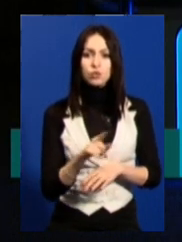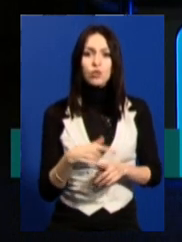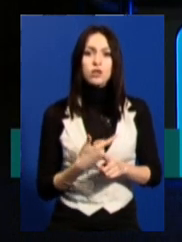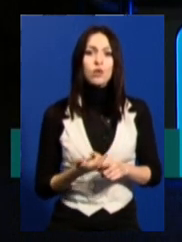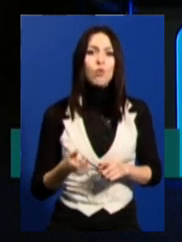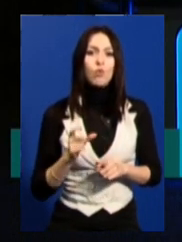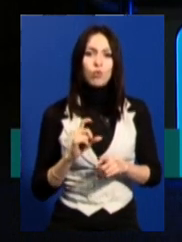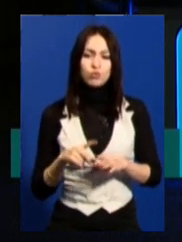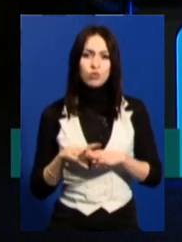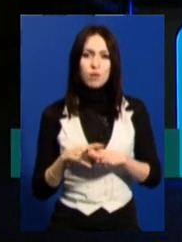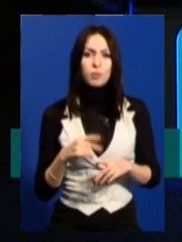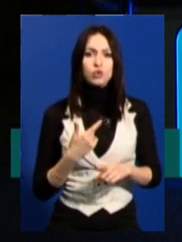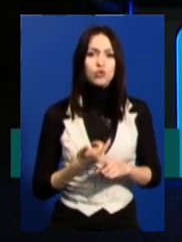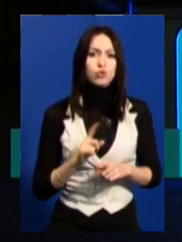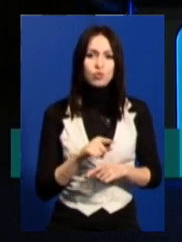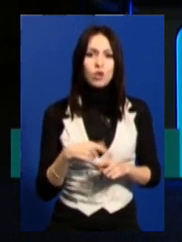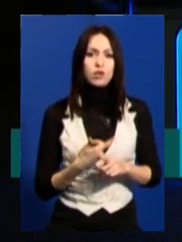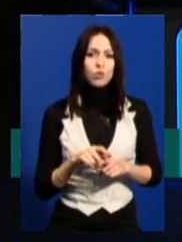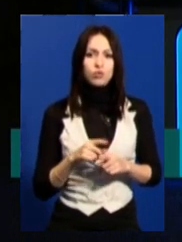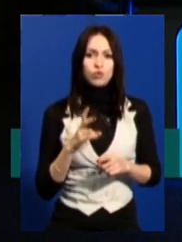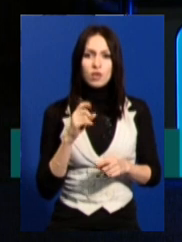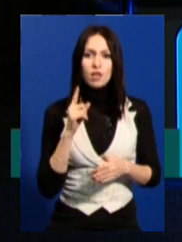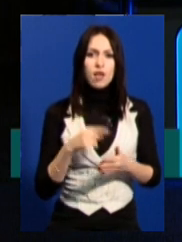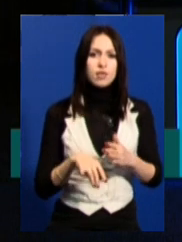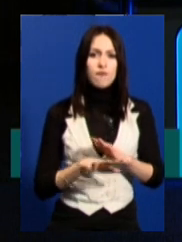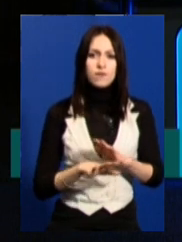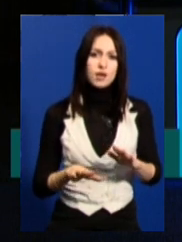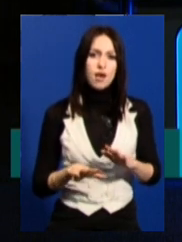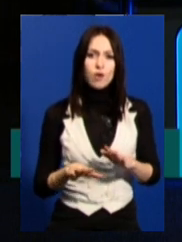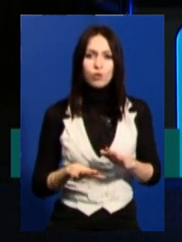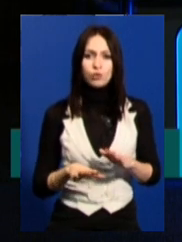напружені, що вони якось не довіряють...